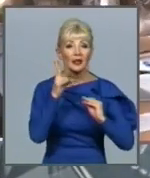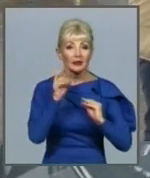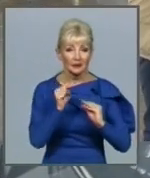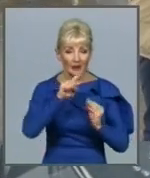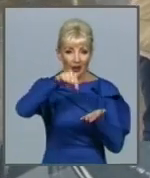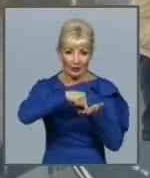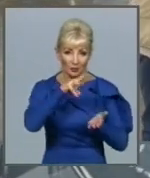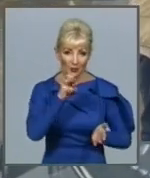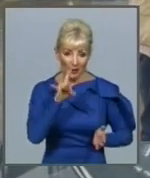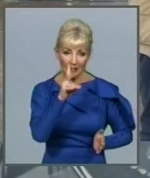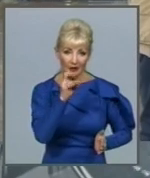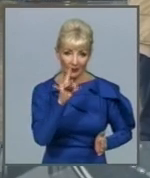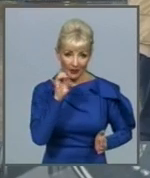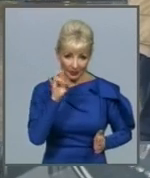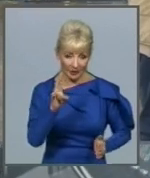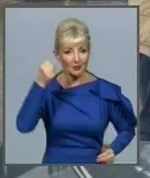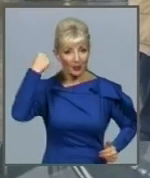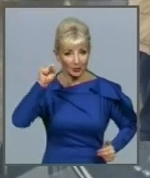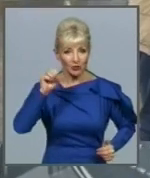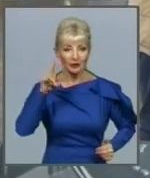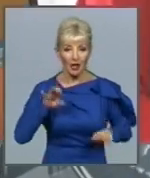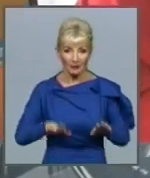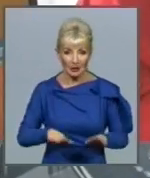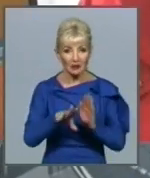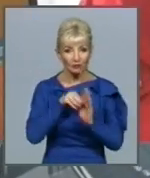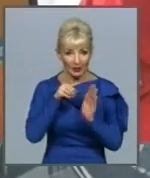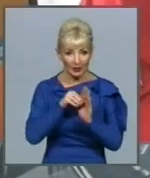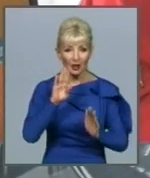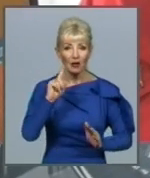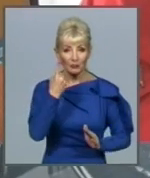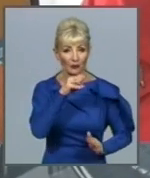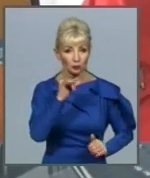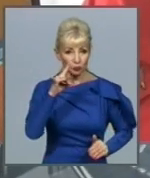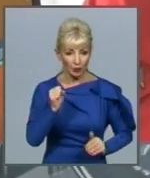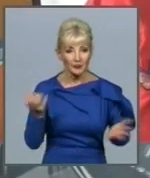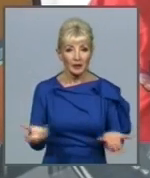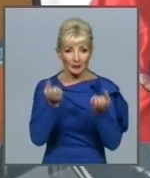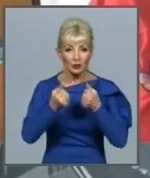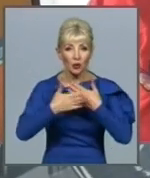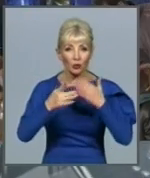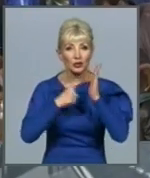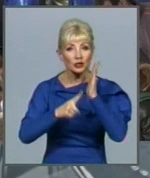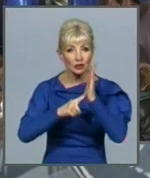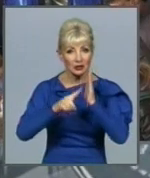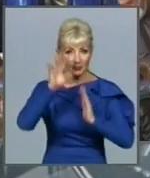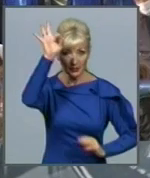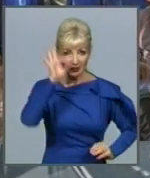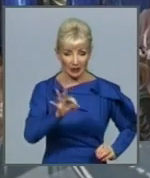Кернес перемагає на місцевих виборах у першому турі з підтримкою понад 60% виборців.